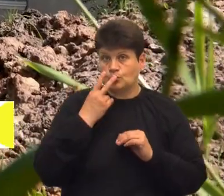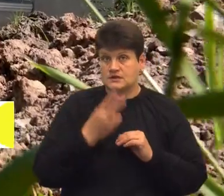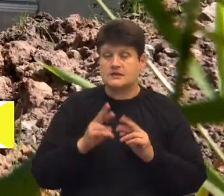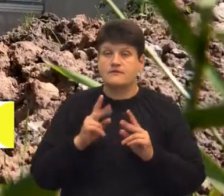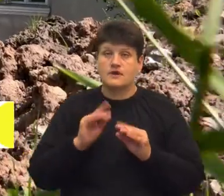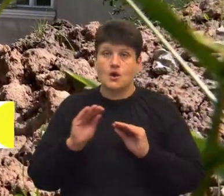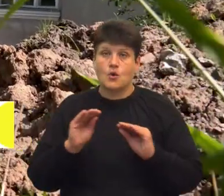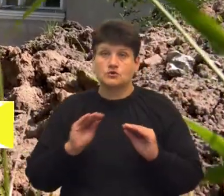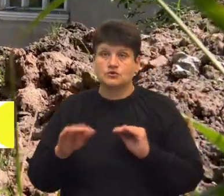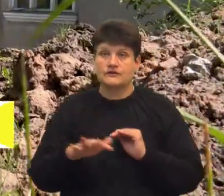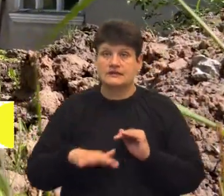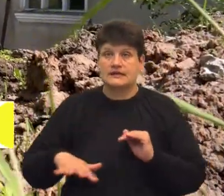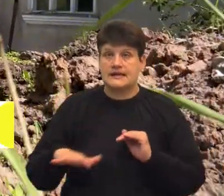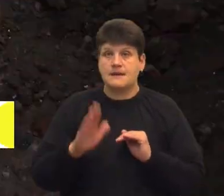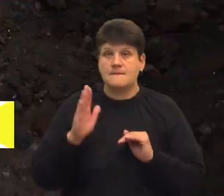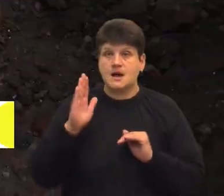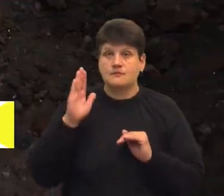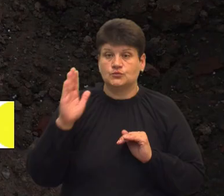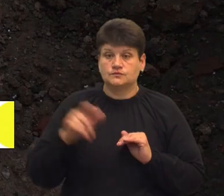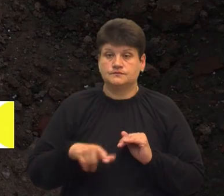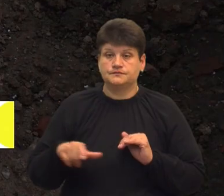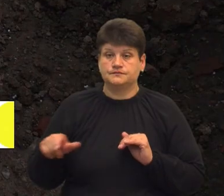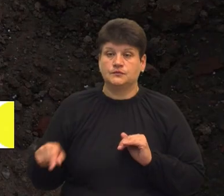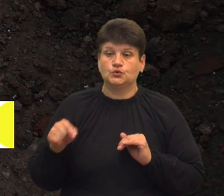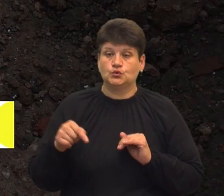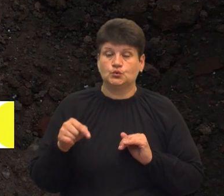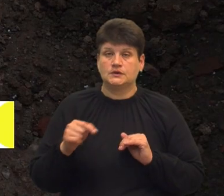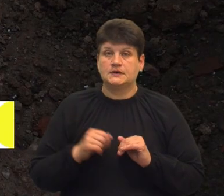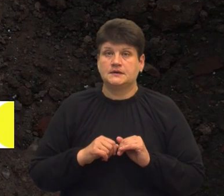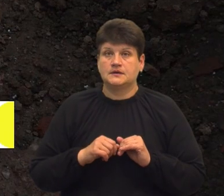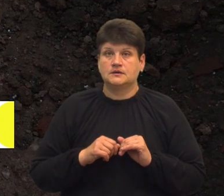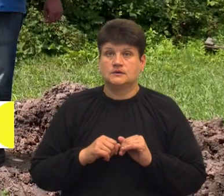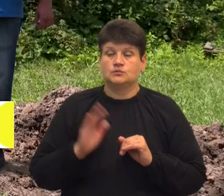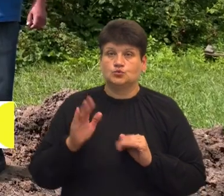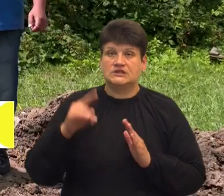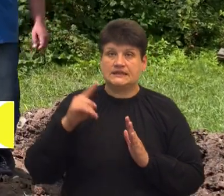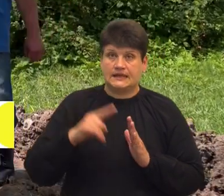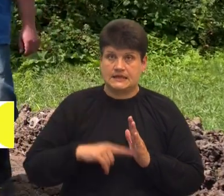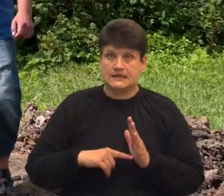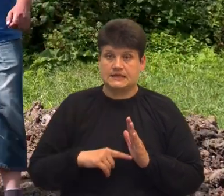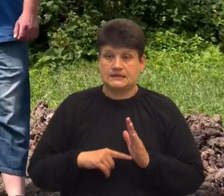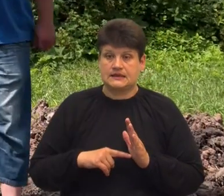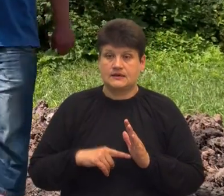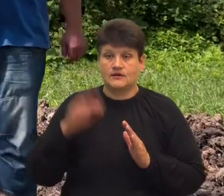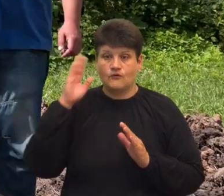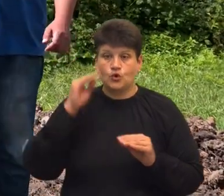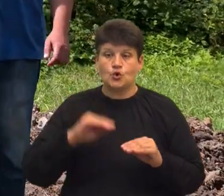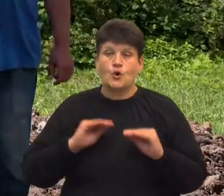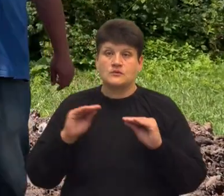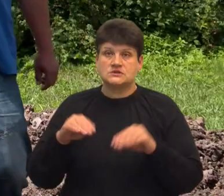облаштовує територію для майбутніх мешканців. Тут буде надійне постачання води.